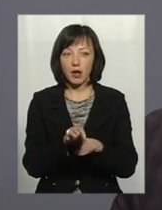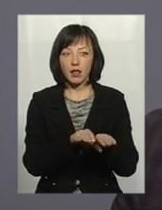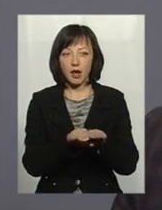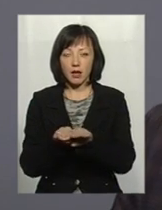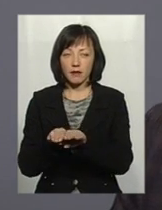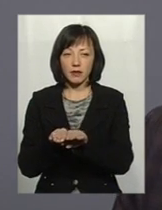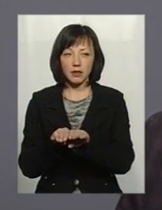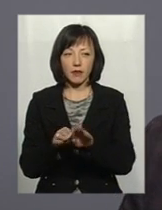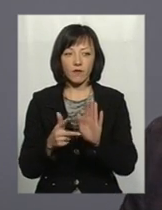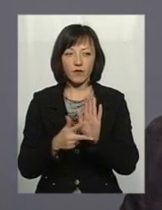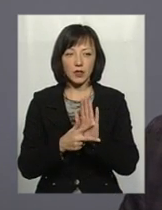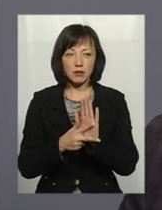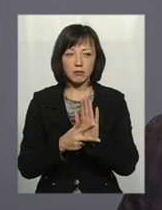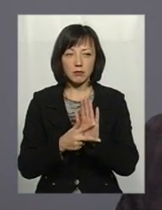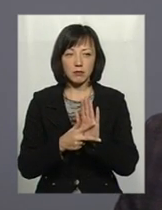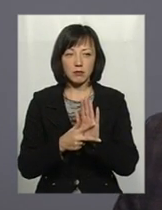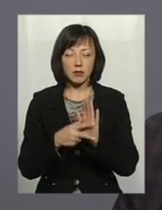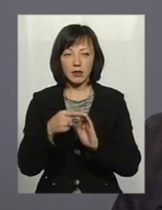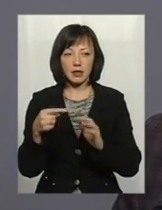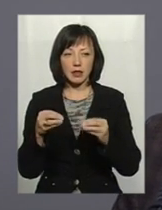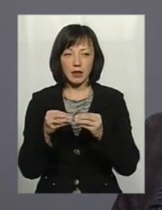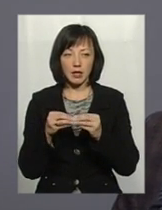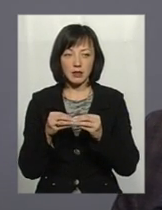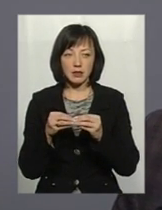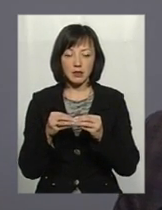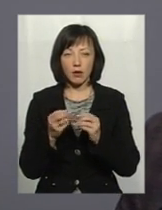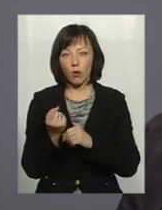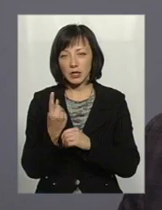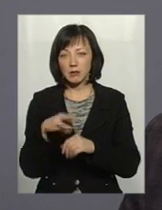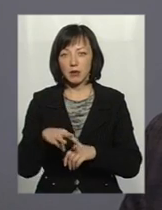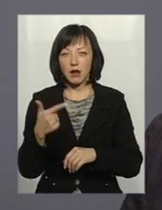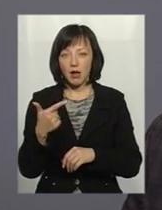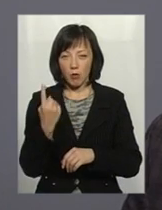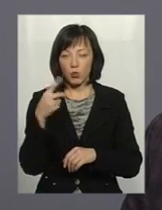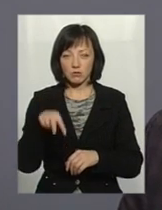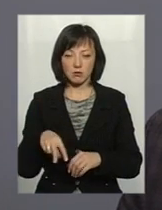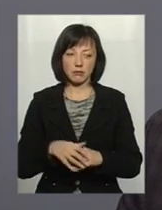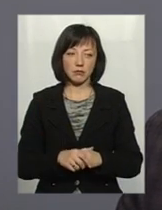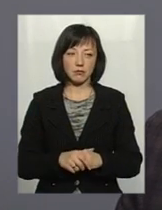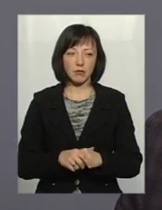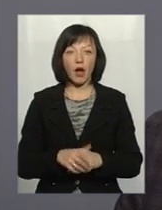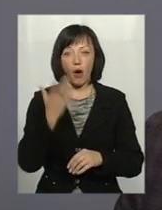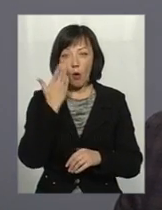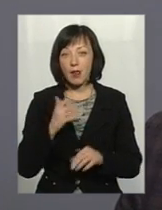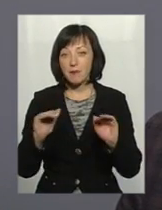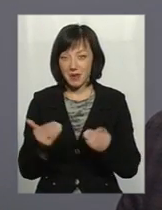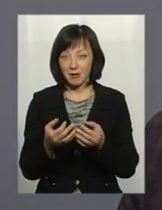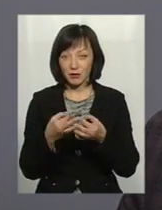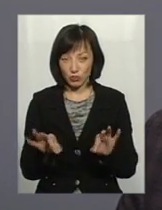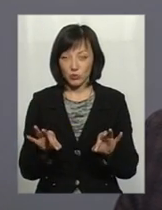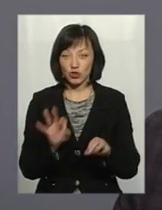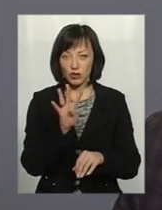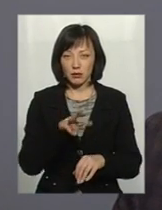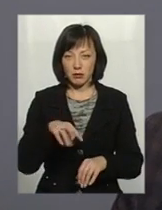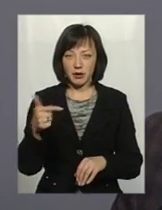8-10, зокрема на деяких ділянках, 11 мг на дециметр кубічний. При мінімально допустимому місці